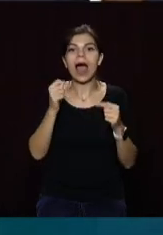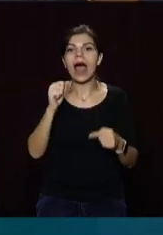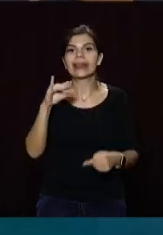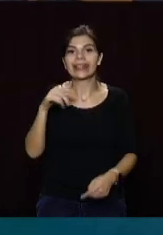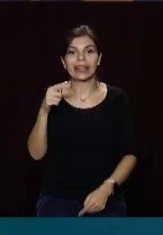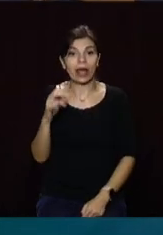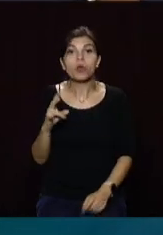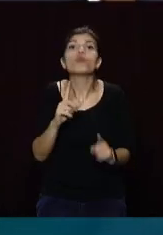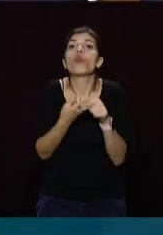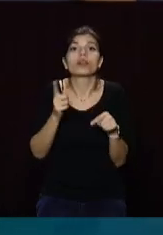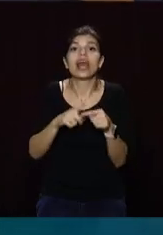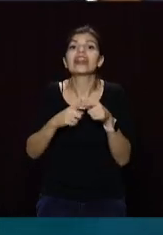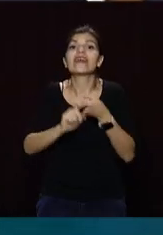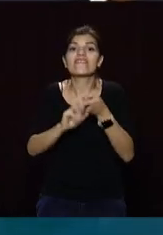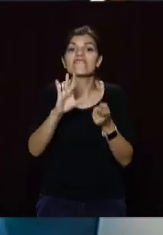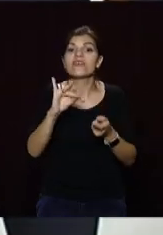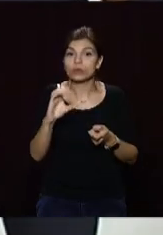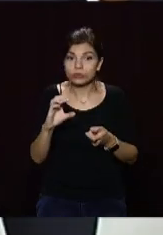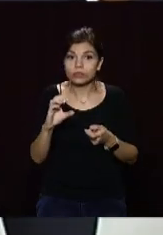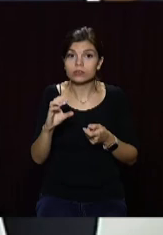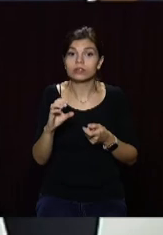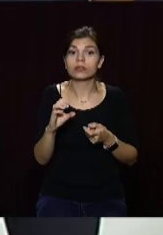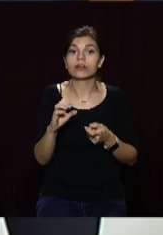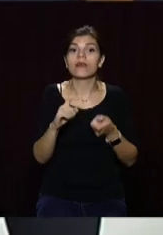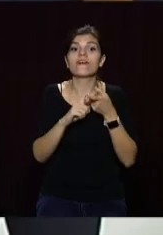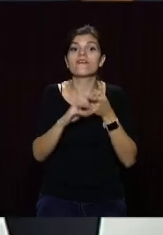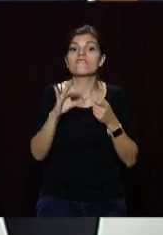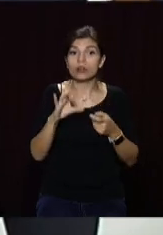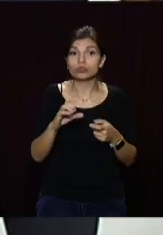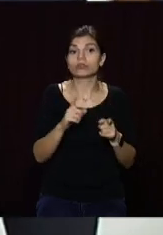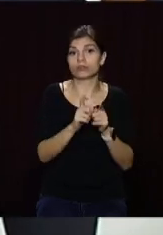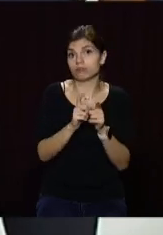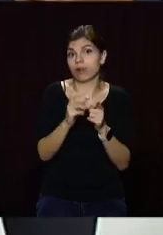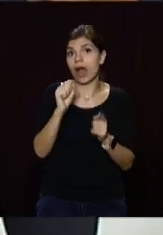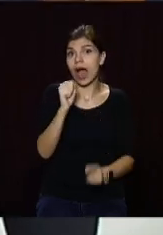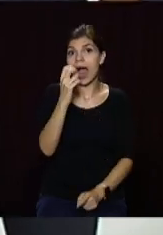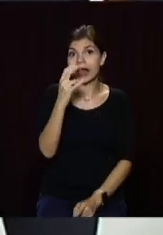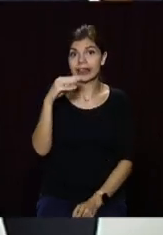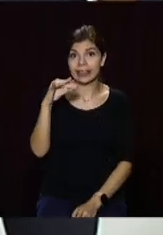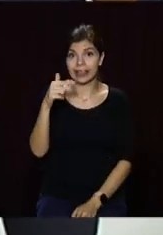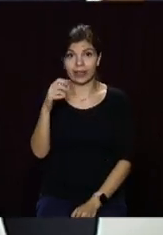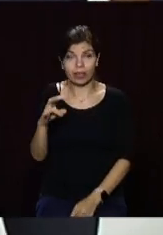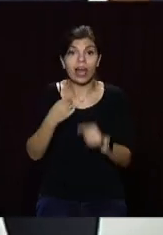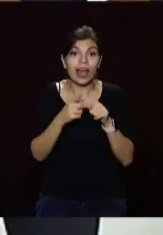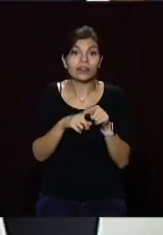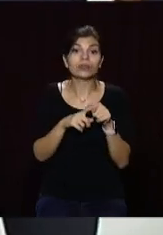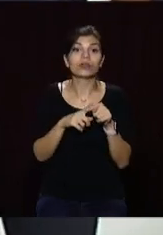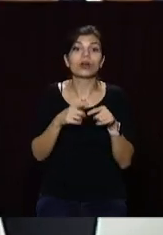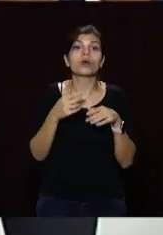ФАК. Що таке антиген? Це вірус. Тобто антиген – це практично той же самий вірус. Цей метод